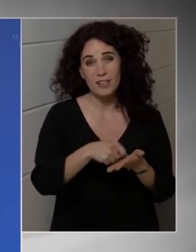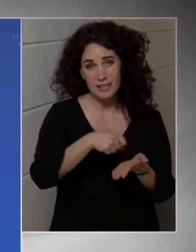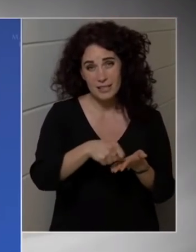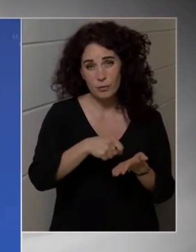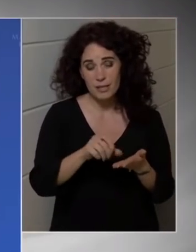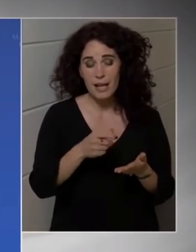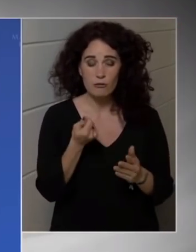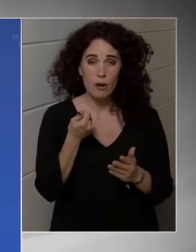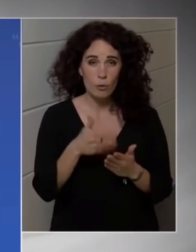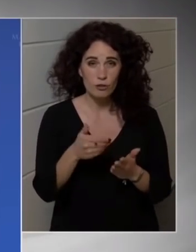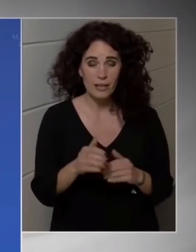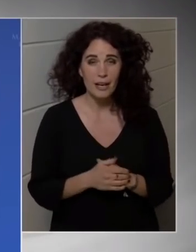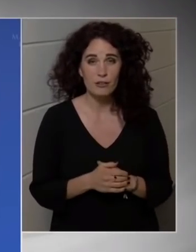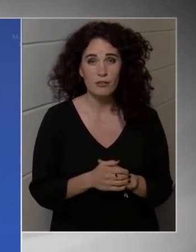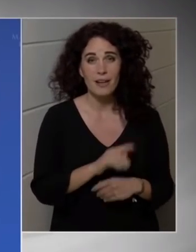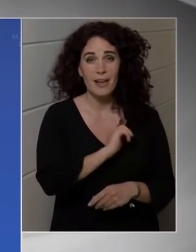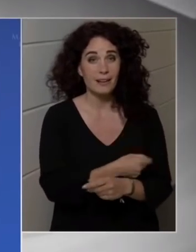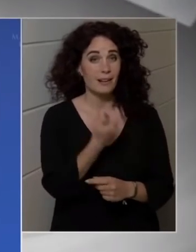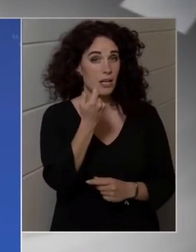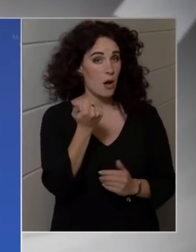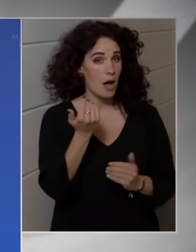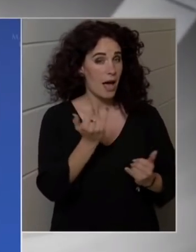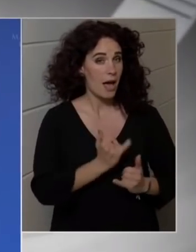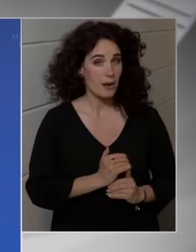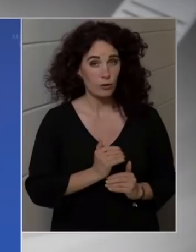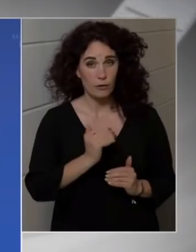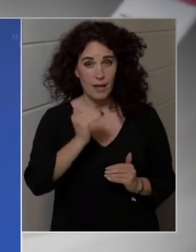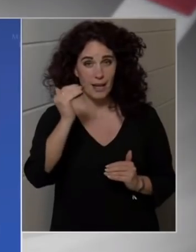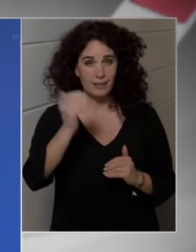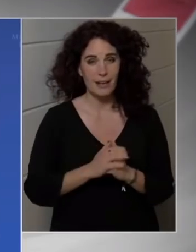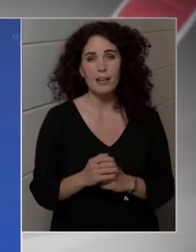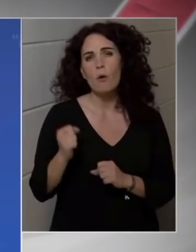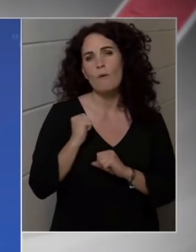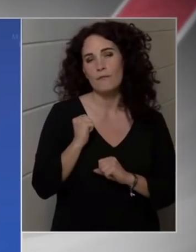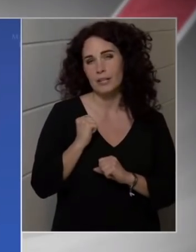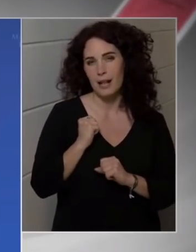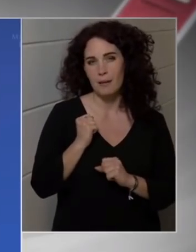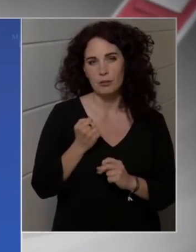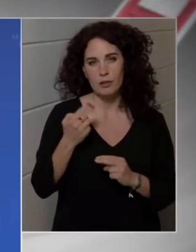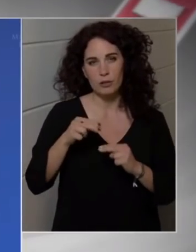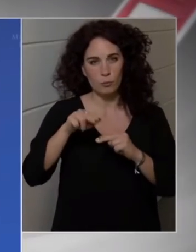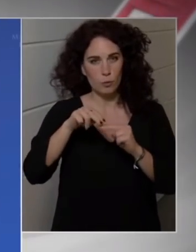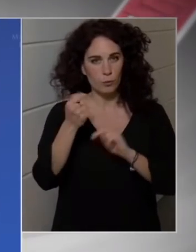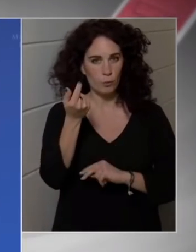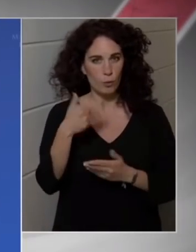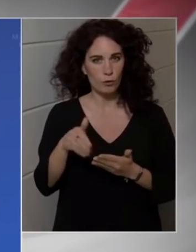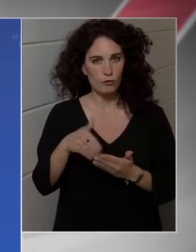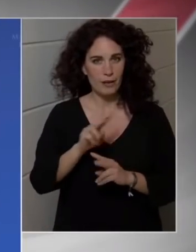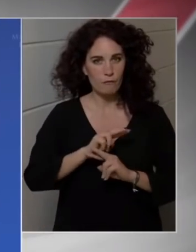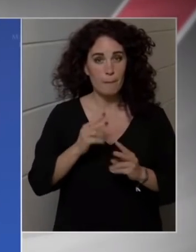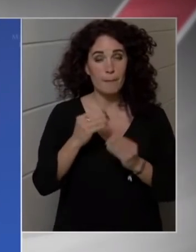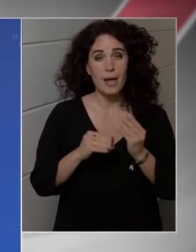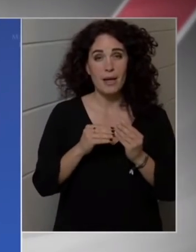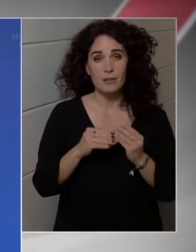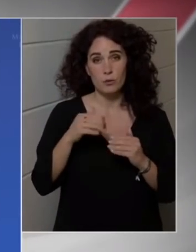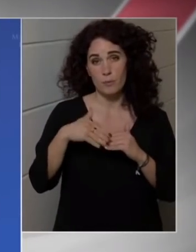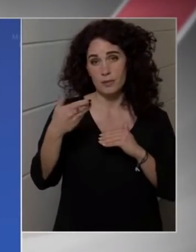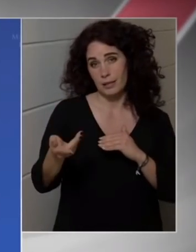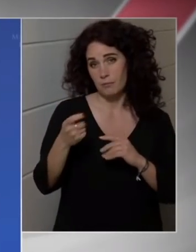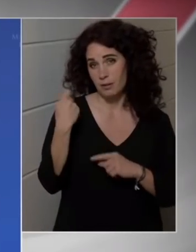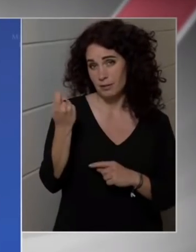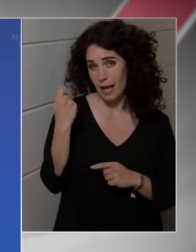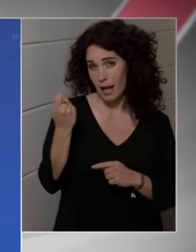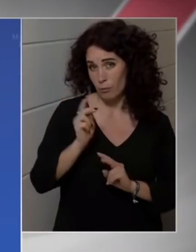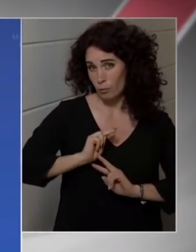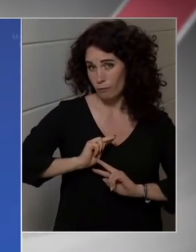bevételeket teszünk. Ugyanakkor ezen alapok finanszírozása költséges, hiszen az energiárak